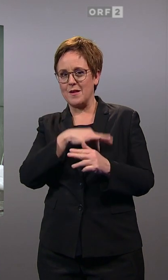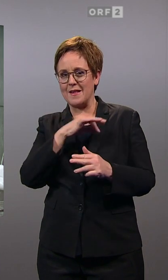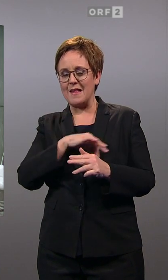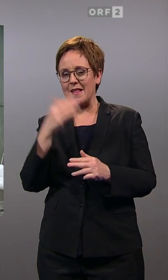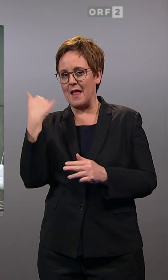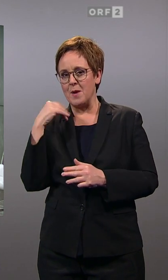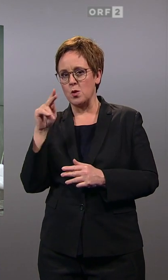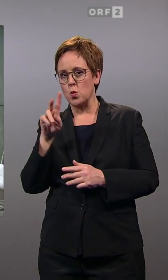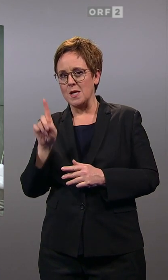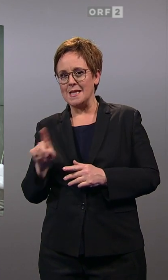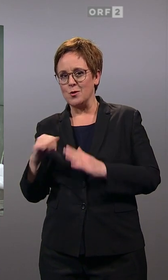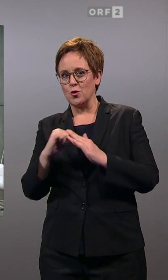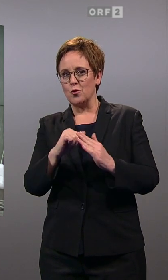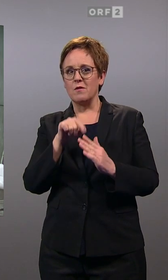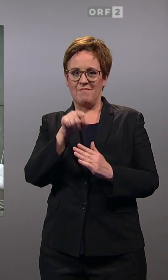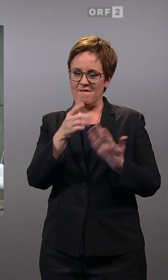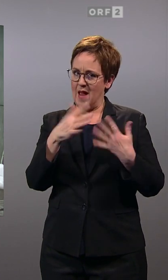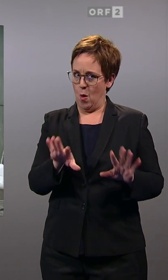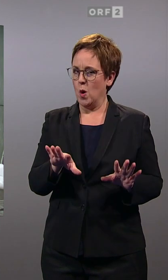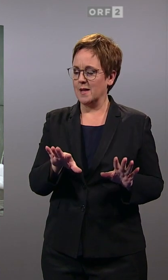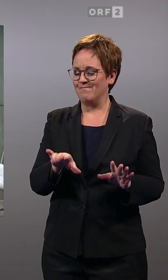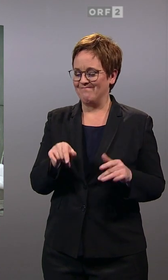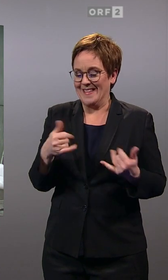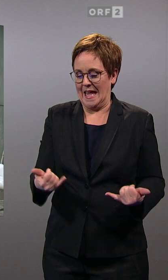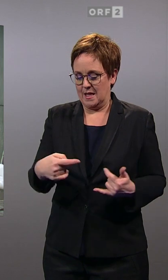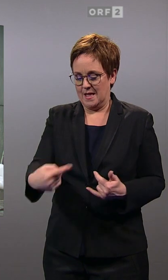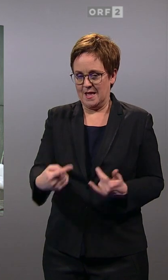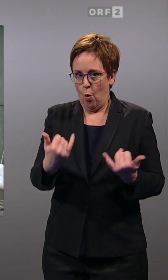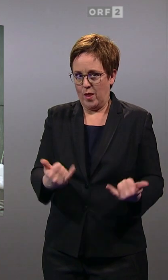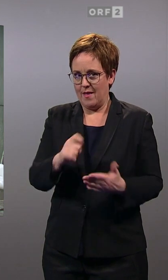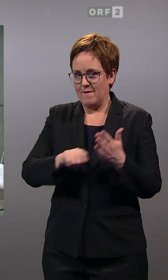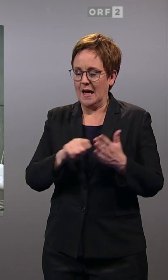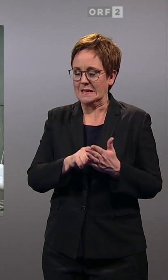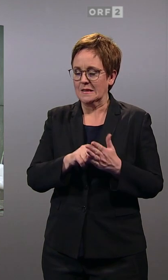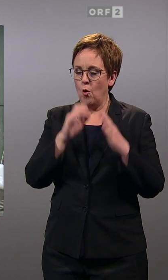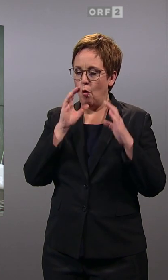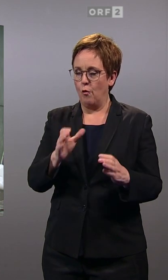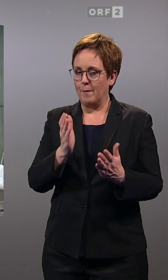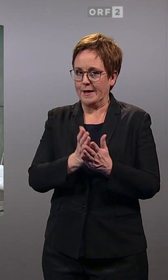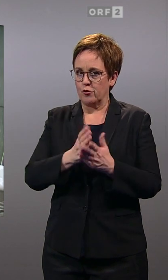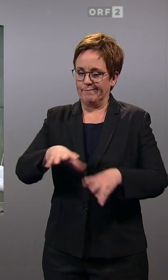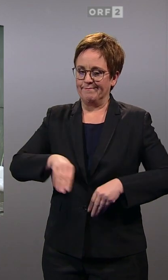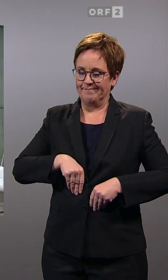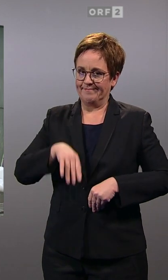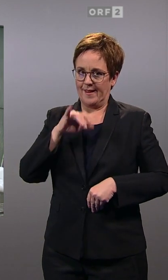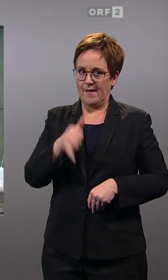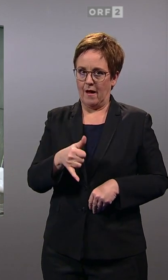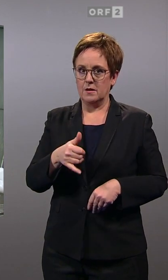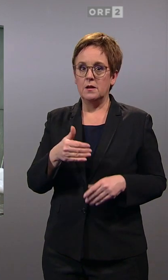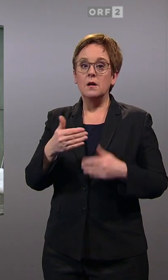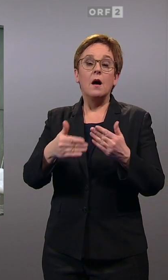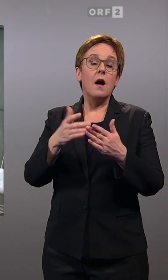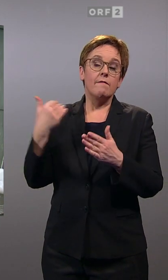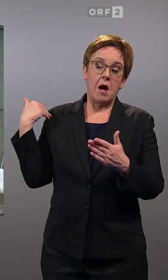Sebastian Kurz, dass diese Absolute verloren ist. Damit hat man sich in der Partei, der ÖVP recht bald abgefunden. Und im